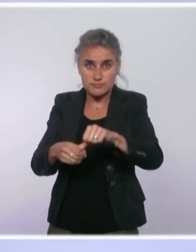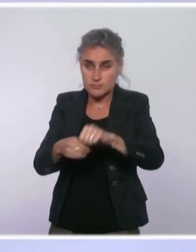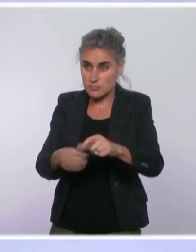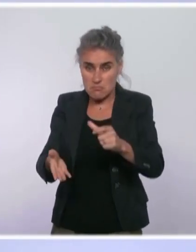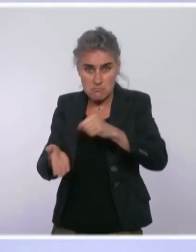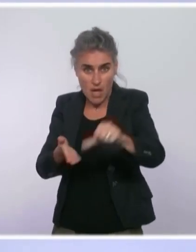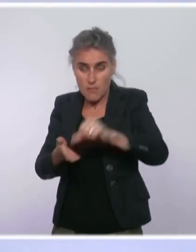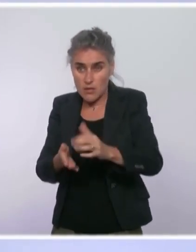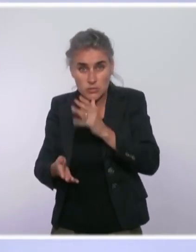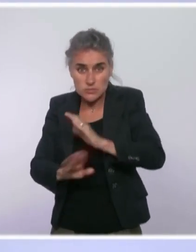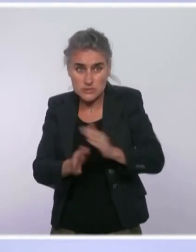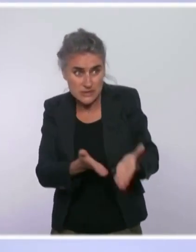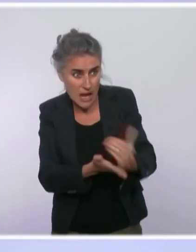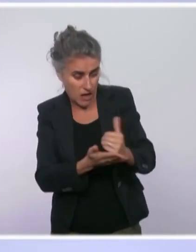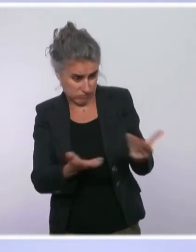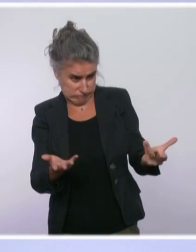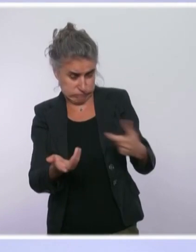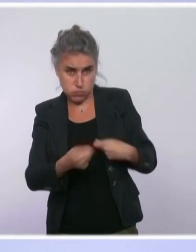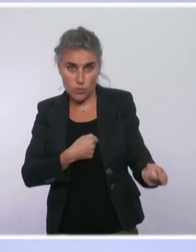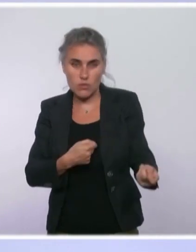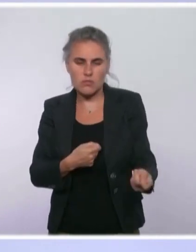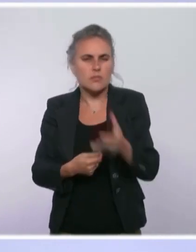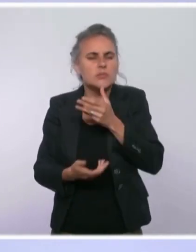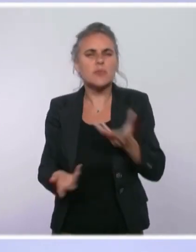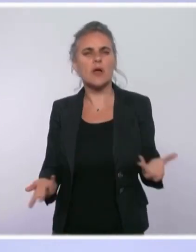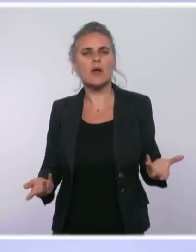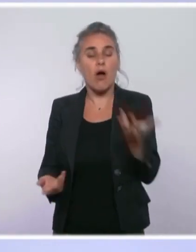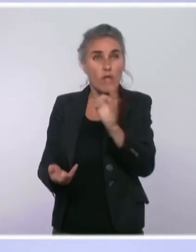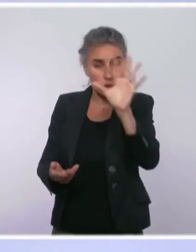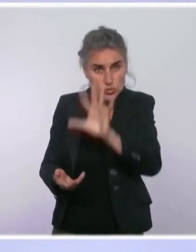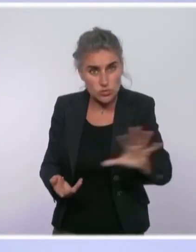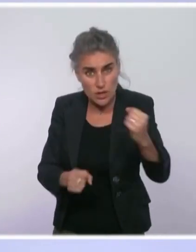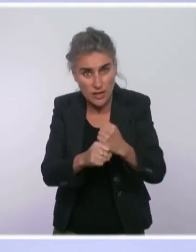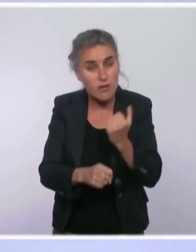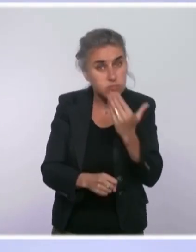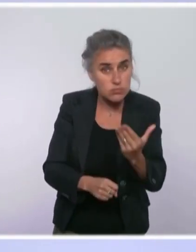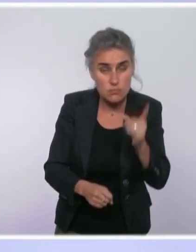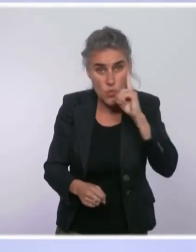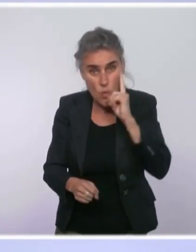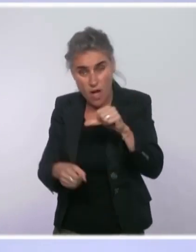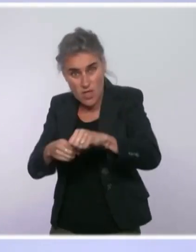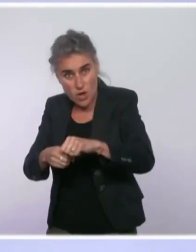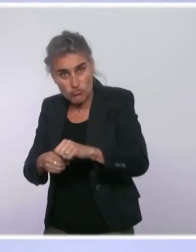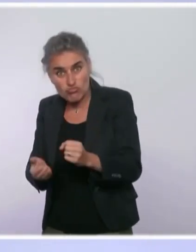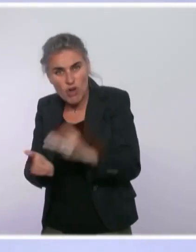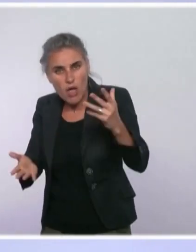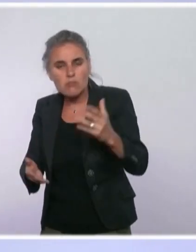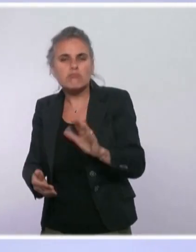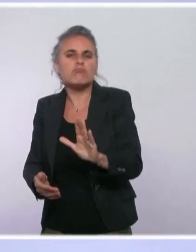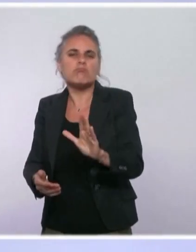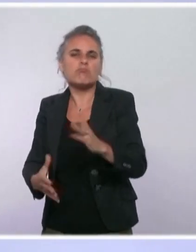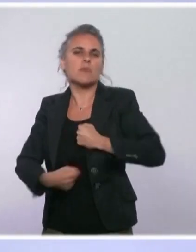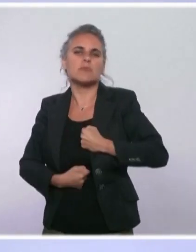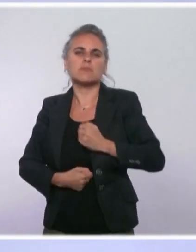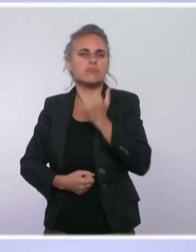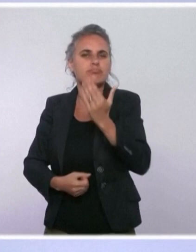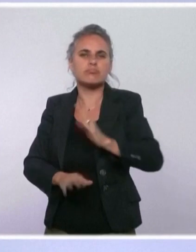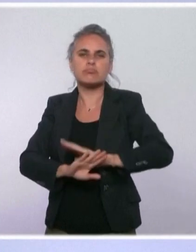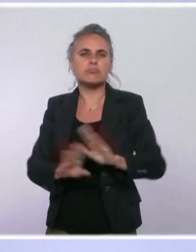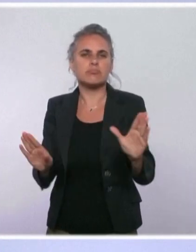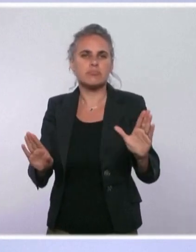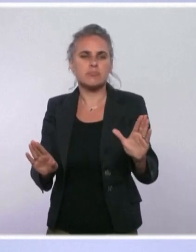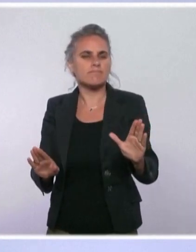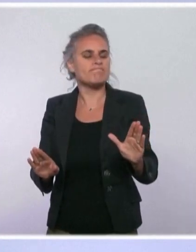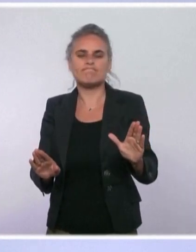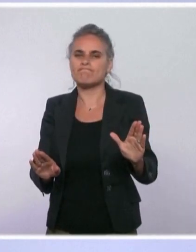Il n'est pas possible qu'en France, on ne puisse pas travailler parce que le plein est trop cher. C'est inacceptable et c'est contraire à